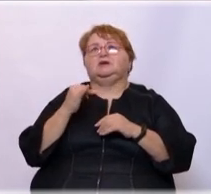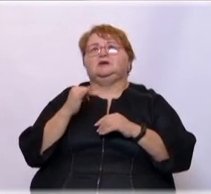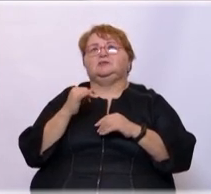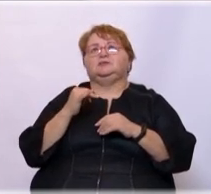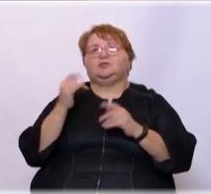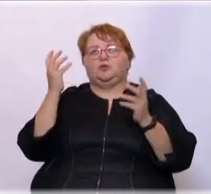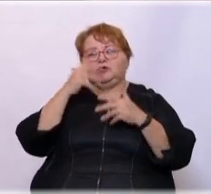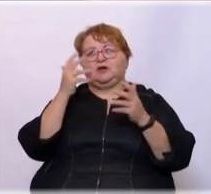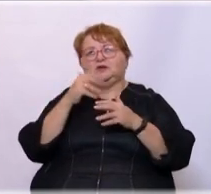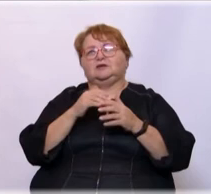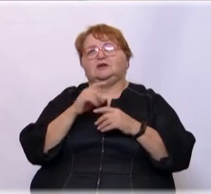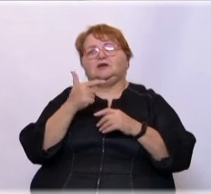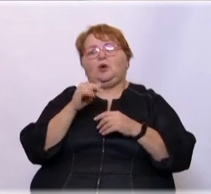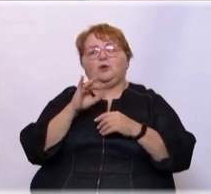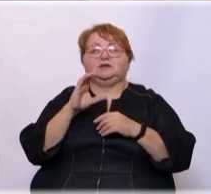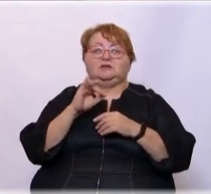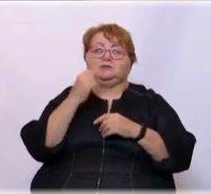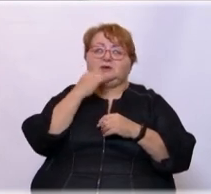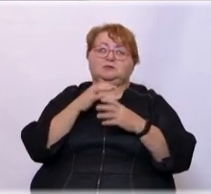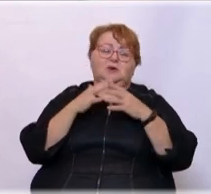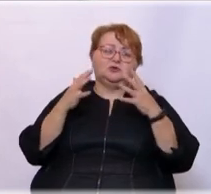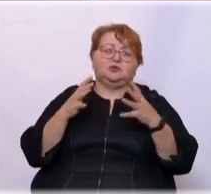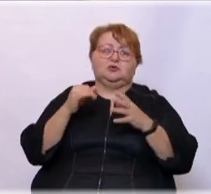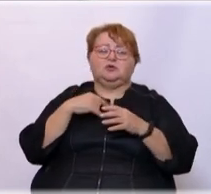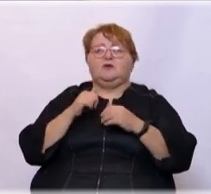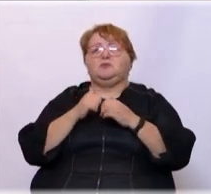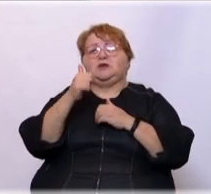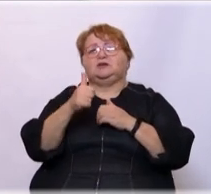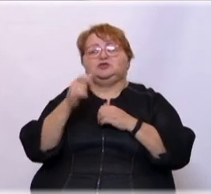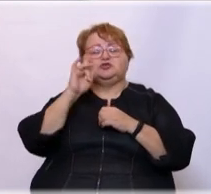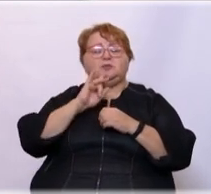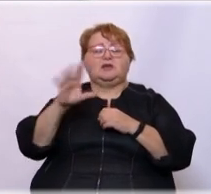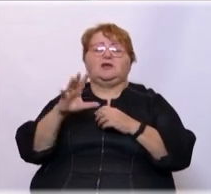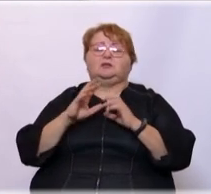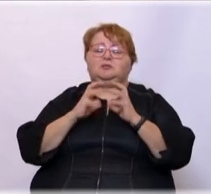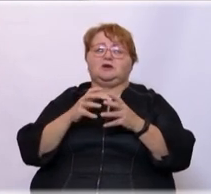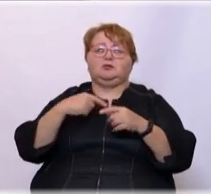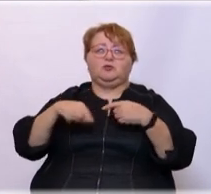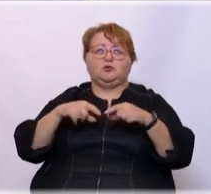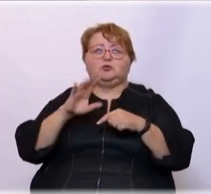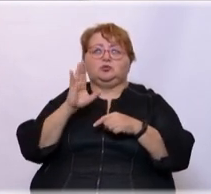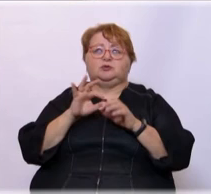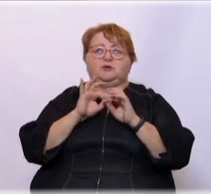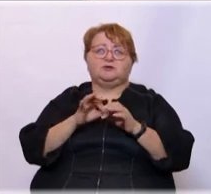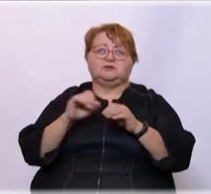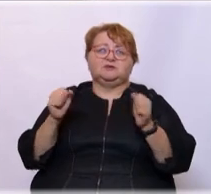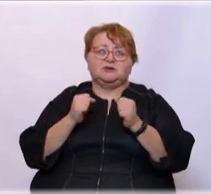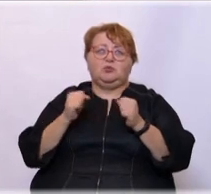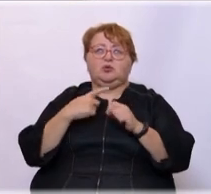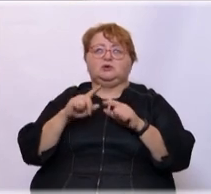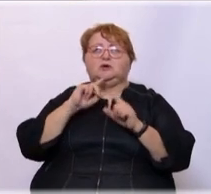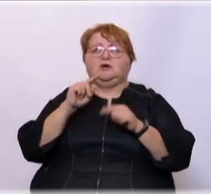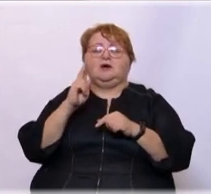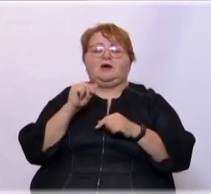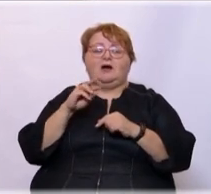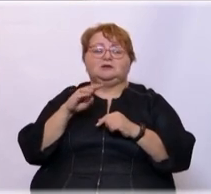увлекательно для всех. Георгий Сергеевич, спасибо вам огромное. Впереди у нас чемпионат мира по футболу, который в этом году впервые будет проходить зимой в очень экзотической стране в